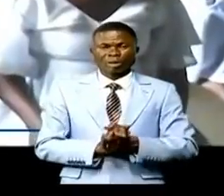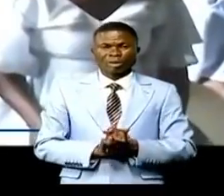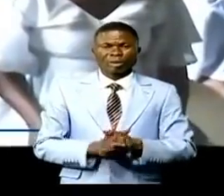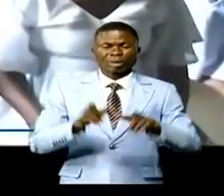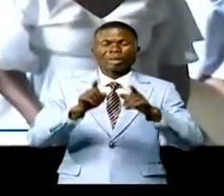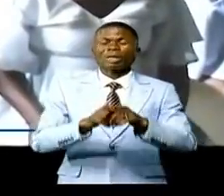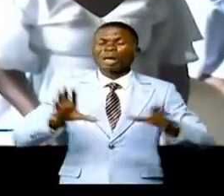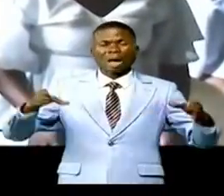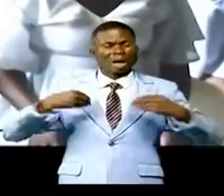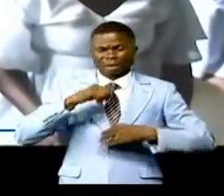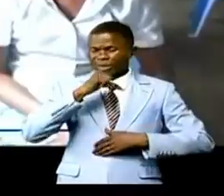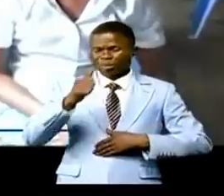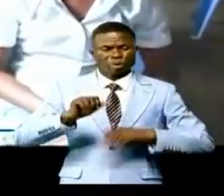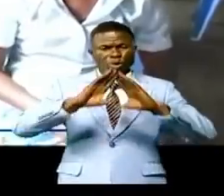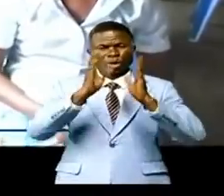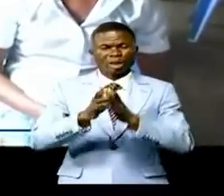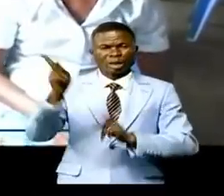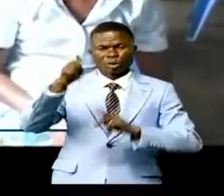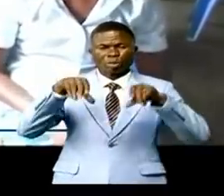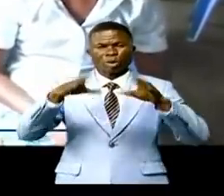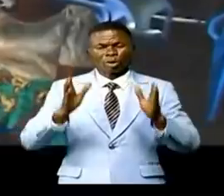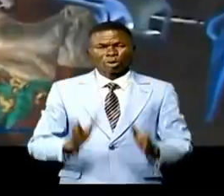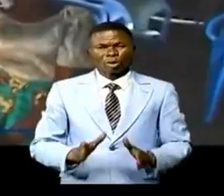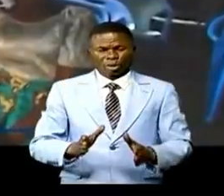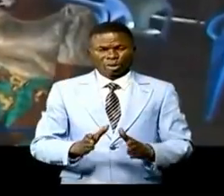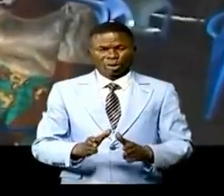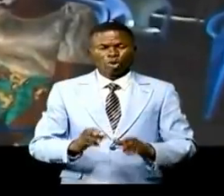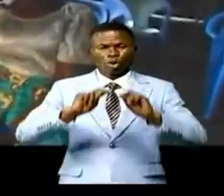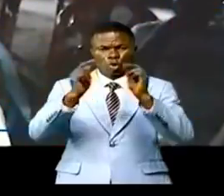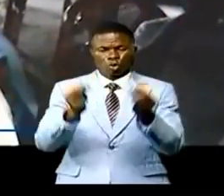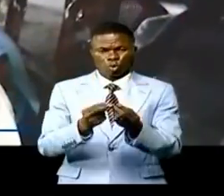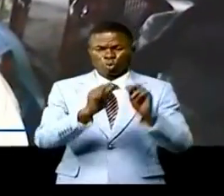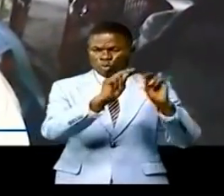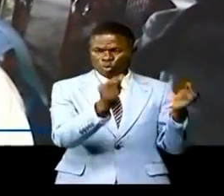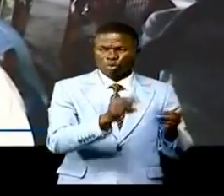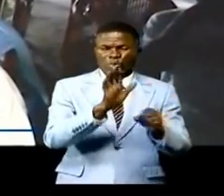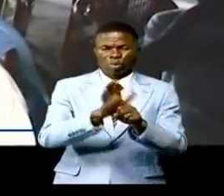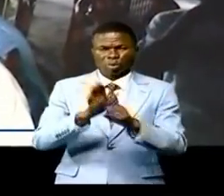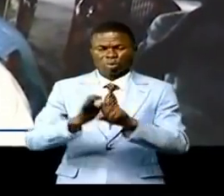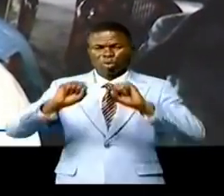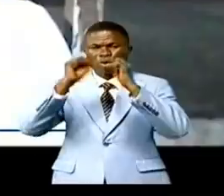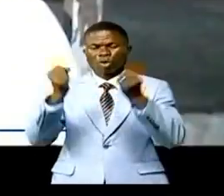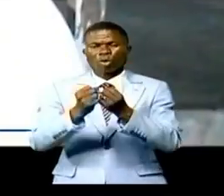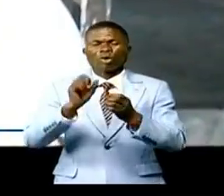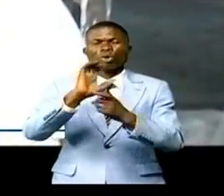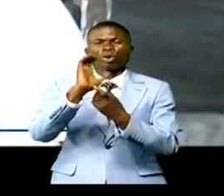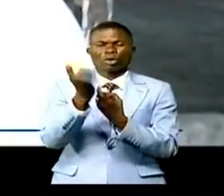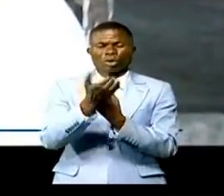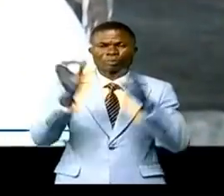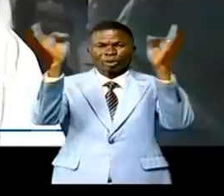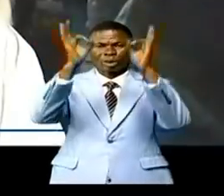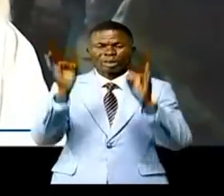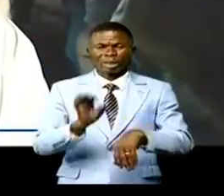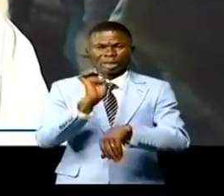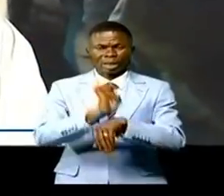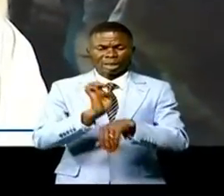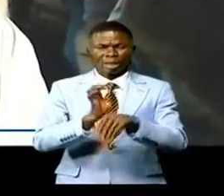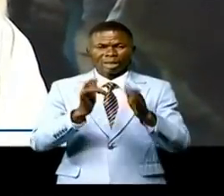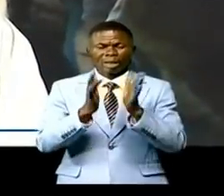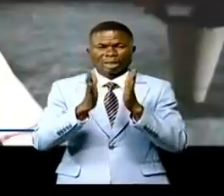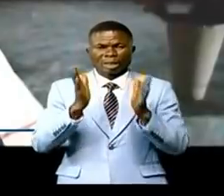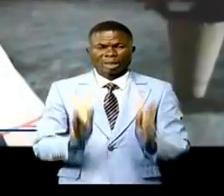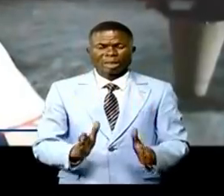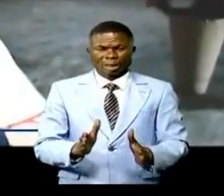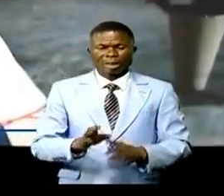condamnée par toute la population congolaise constituée de différentes couches socioculturelles. La Fédération des Églises Chrétiennes des